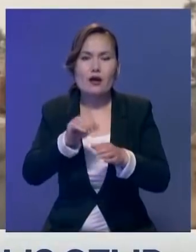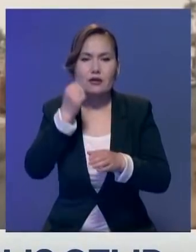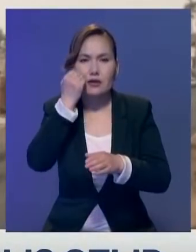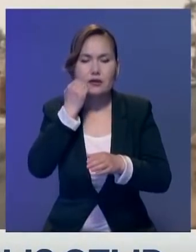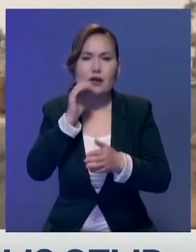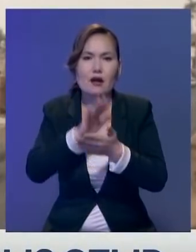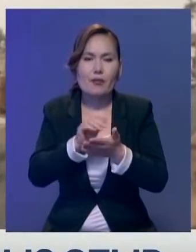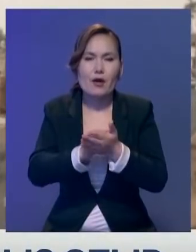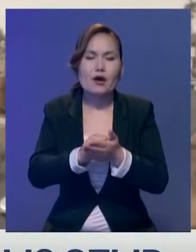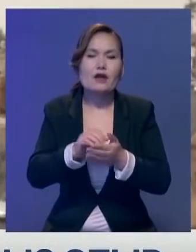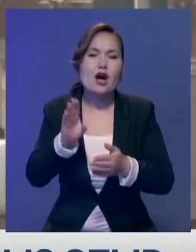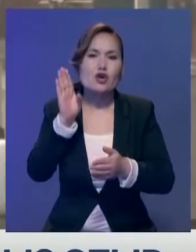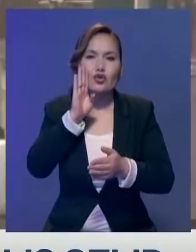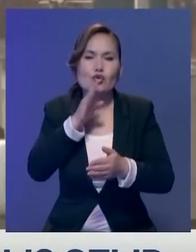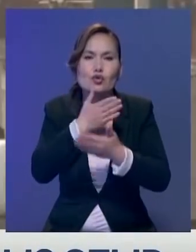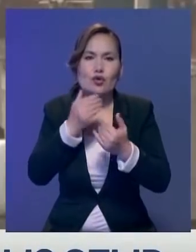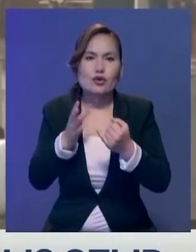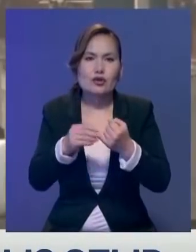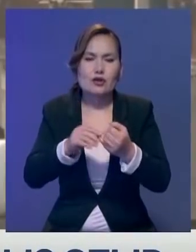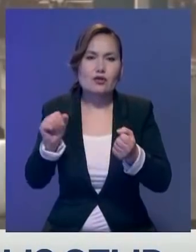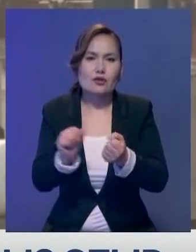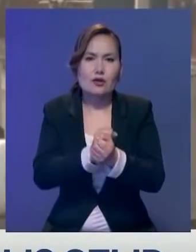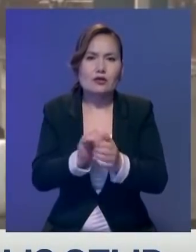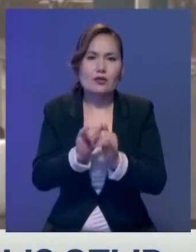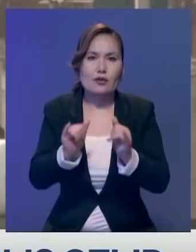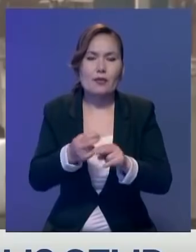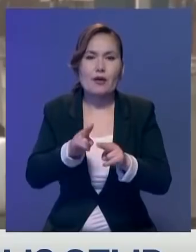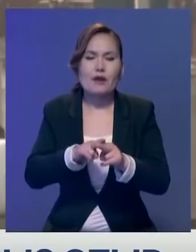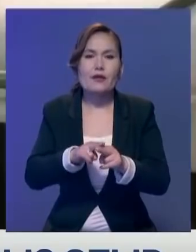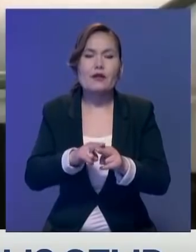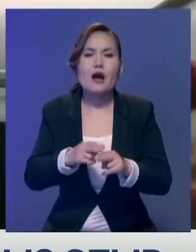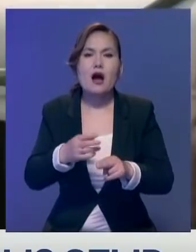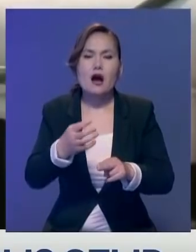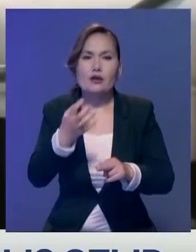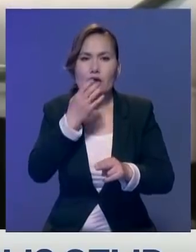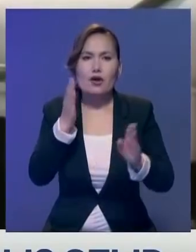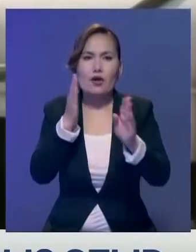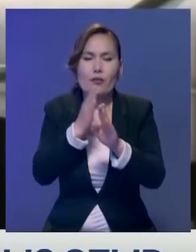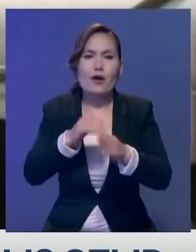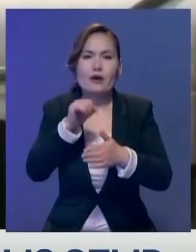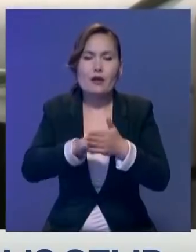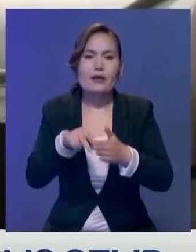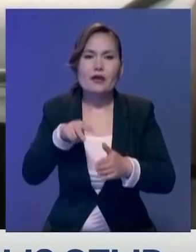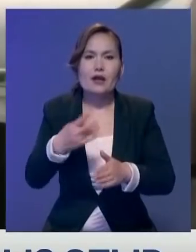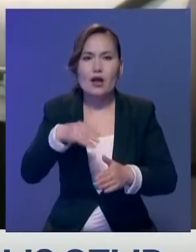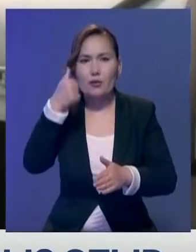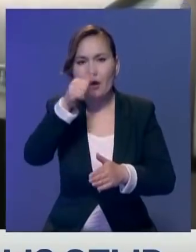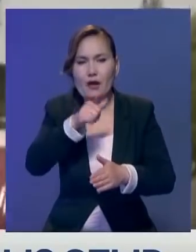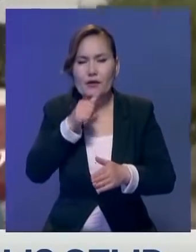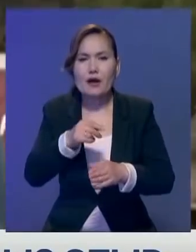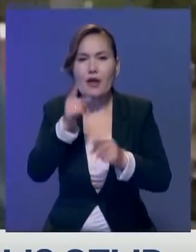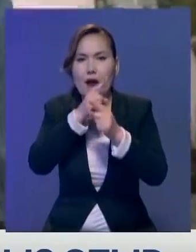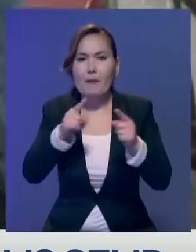жағдайды одан бетер өшіқтіріп тұр. Зерттеушілердің мәлімет бойынша, жақандық жылынудың салдарынан 2050-ші жылы